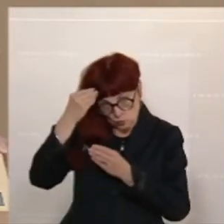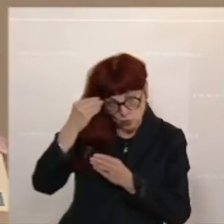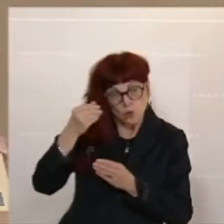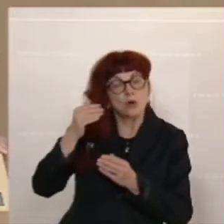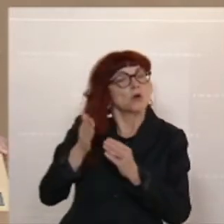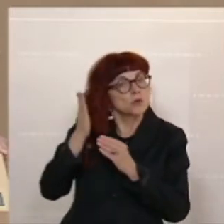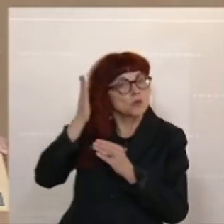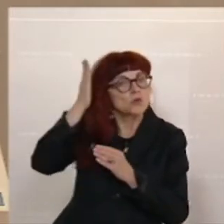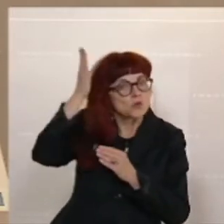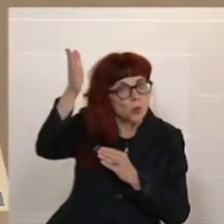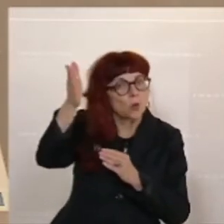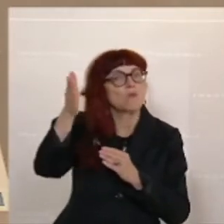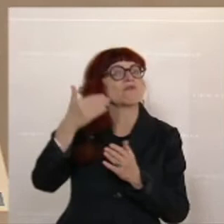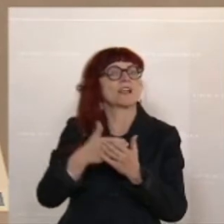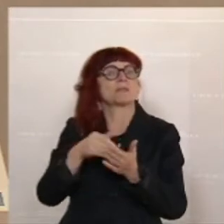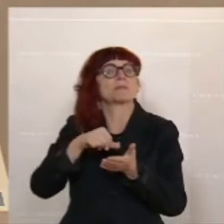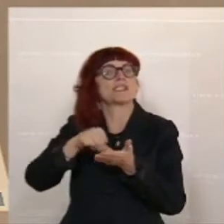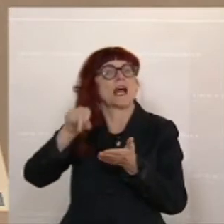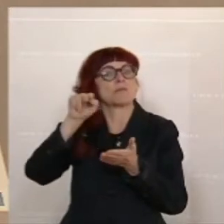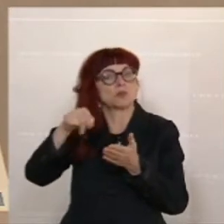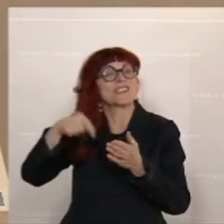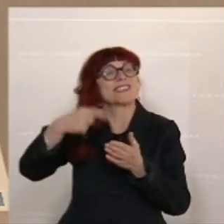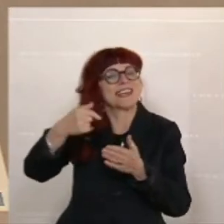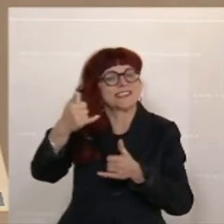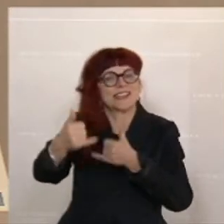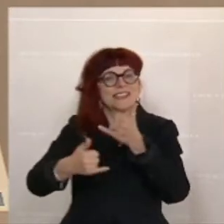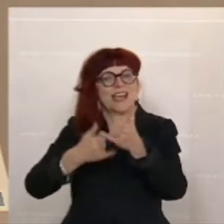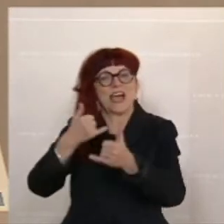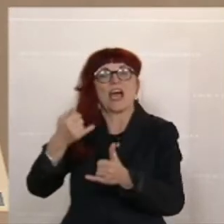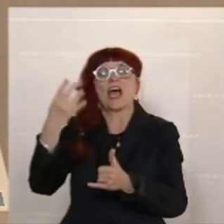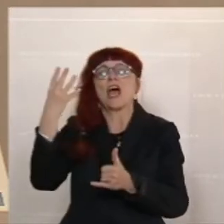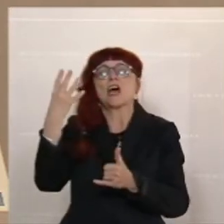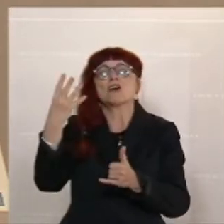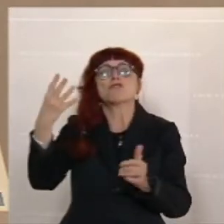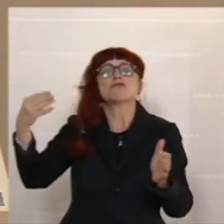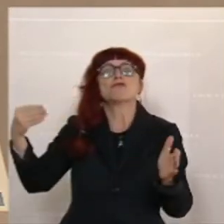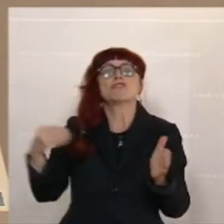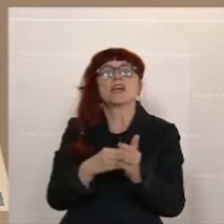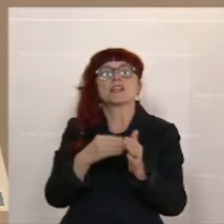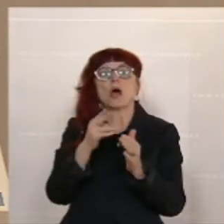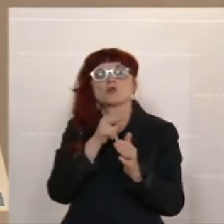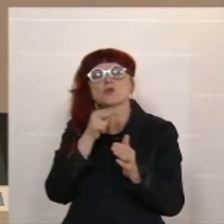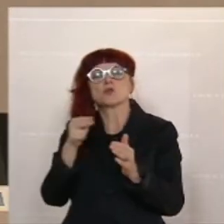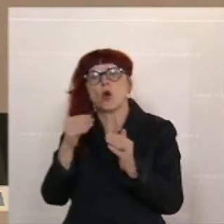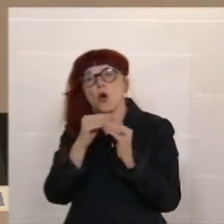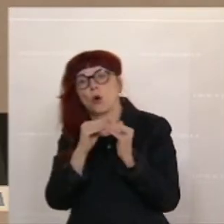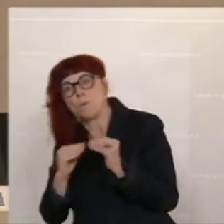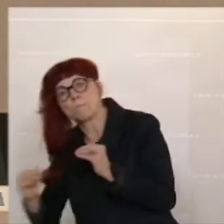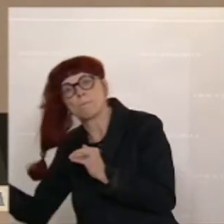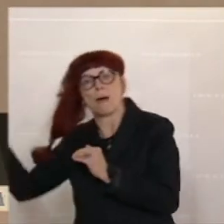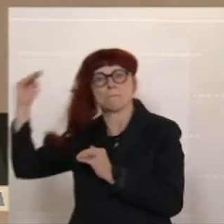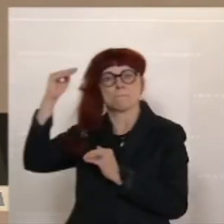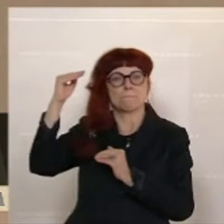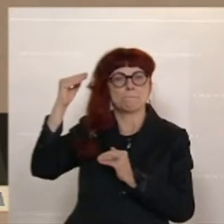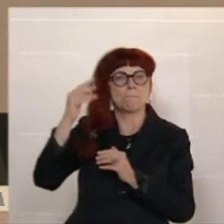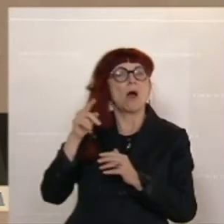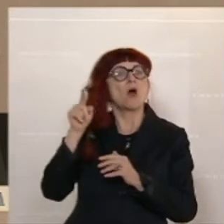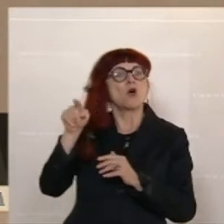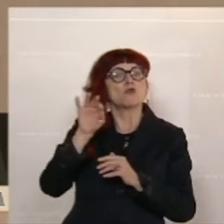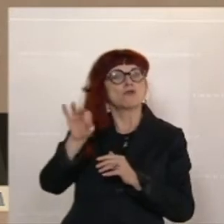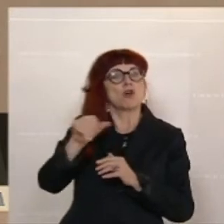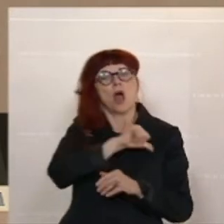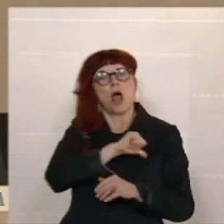parallel gehend, die Vorschreibung für das nächste Jahr ist um 4.000 Euro für diese alleinstehende Pensionistin